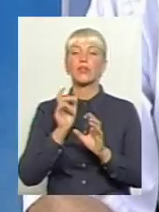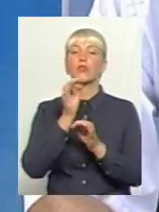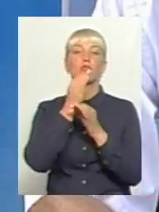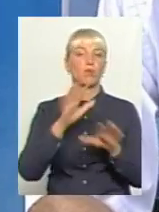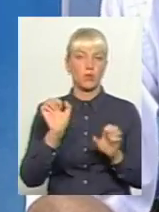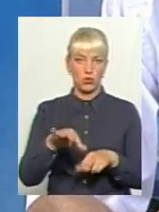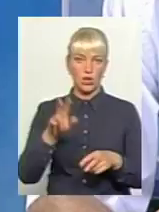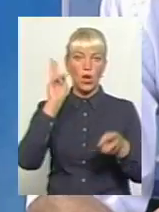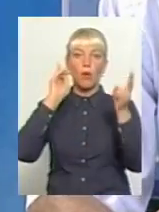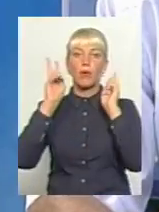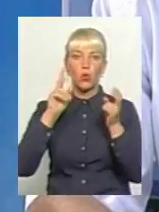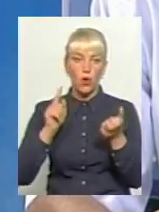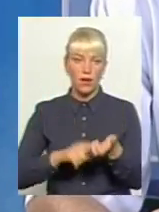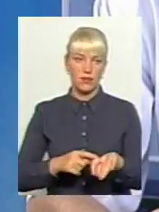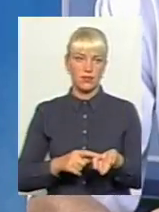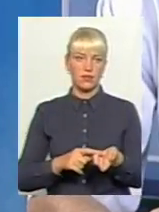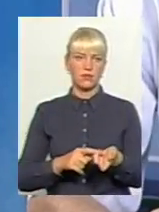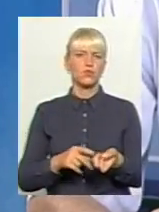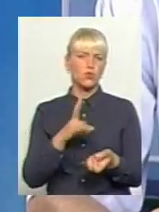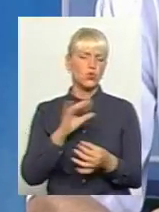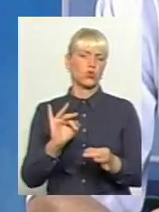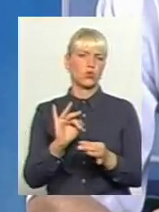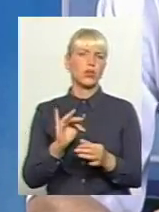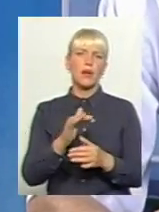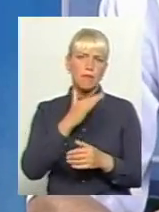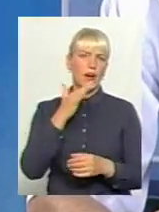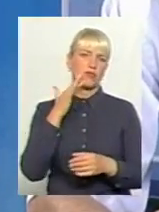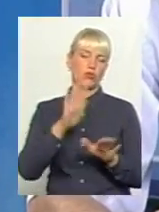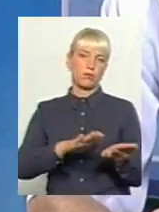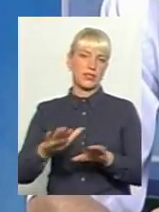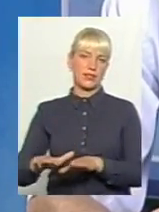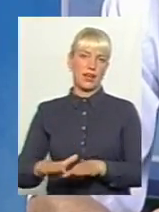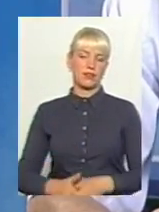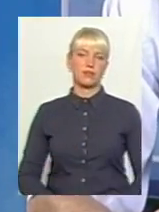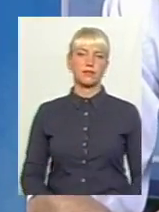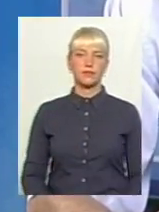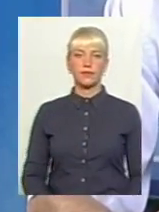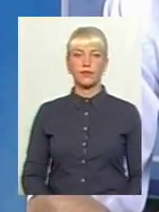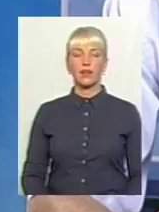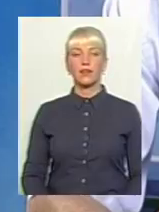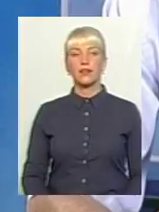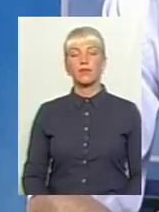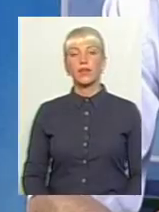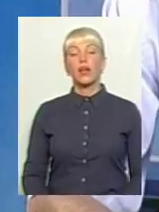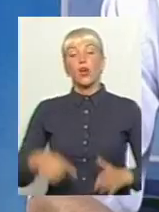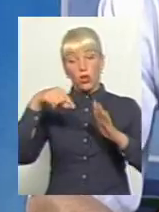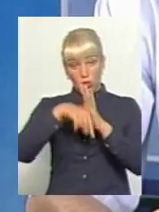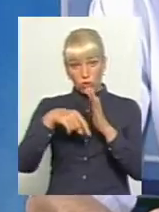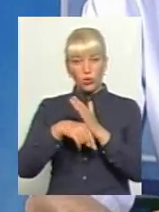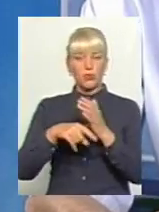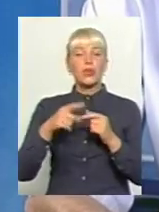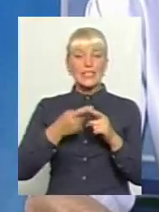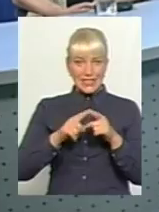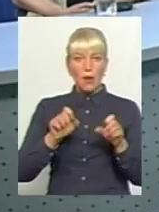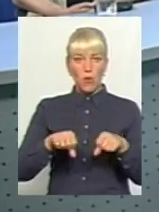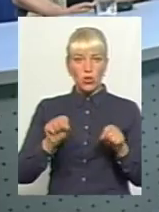перукарні, і в дуже-дуже багатьох місцях. Тобто теоретично це можливо, нам не